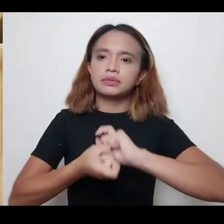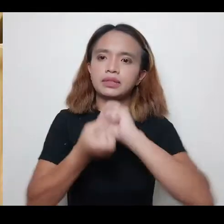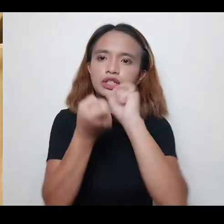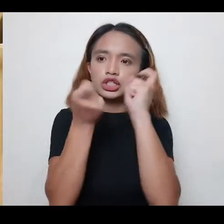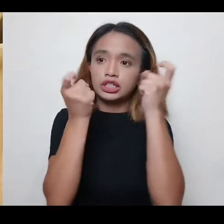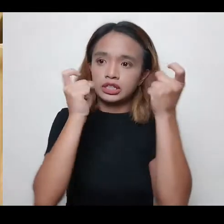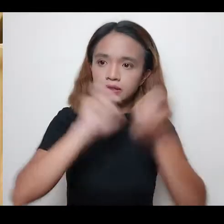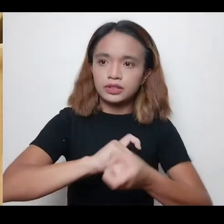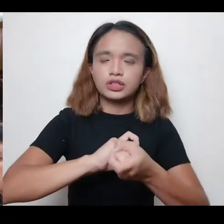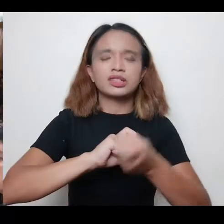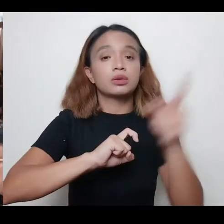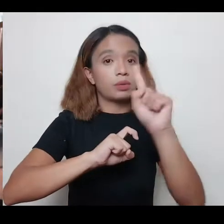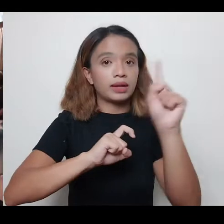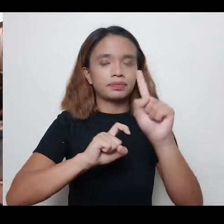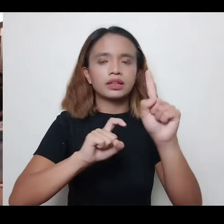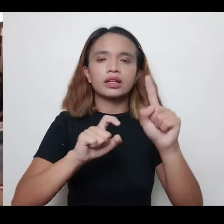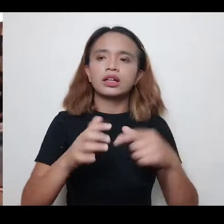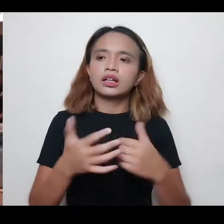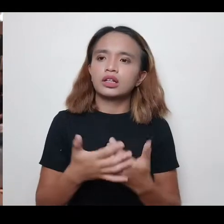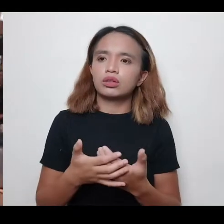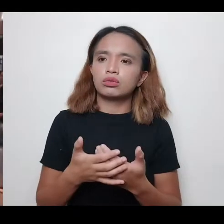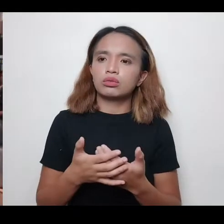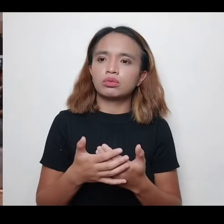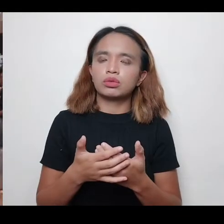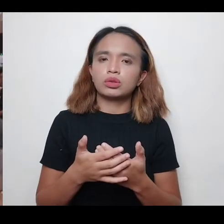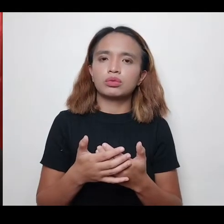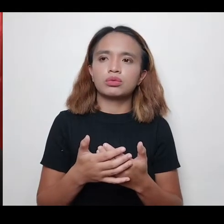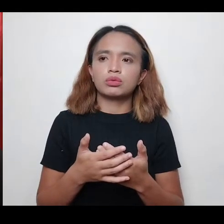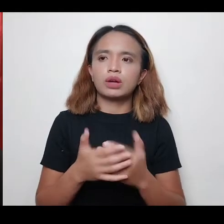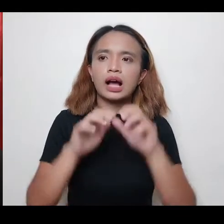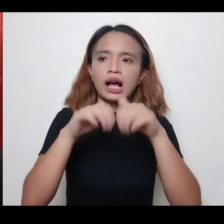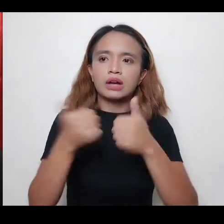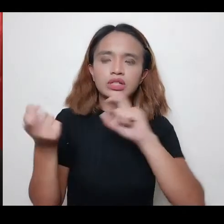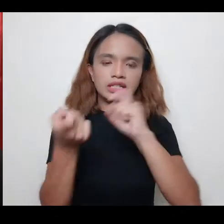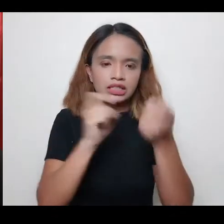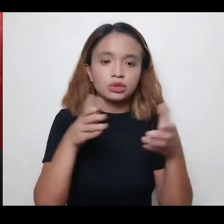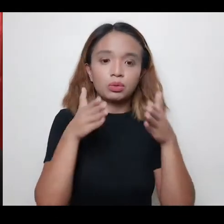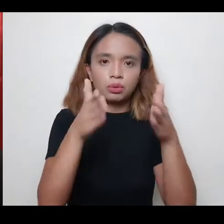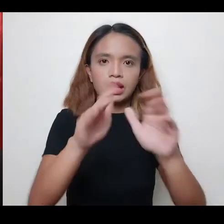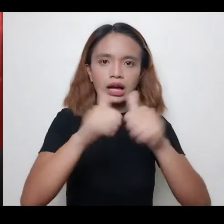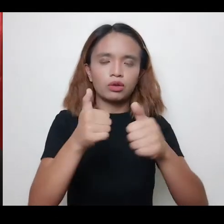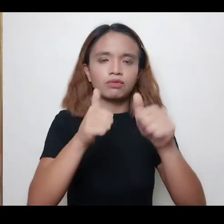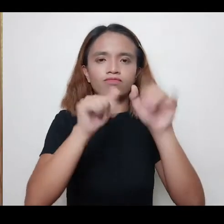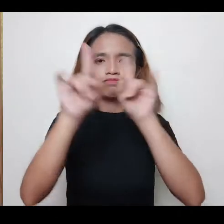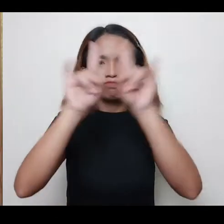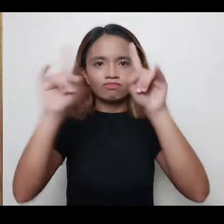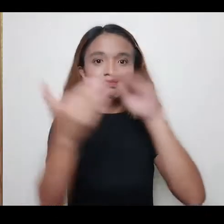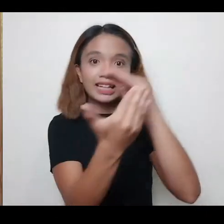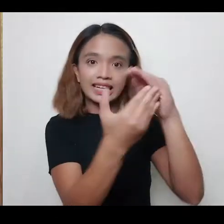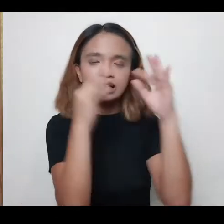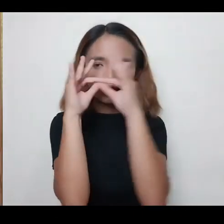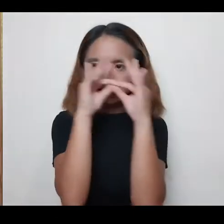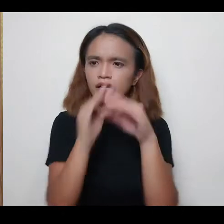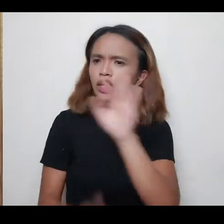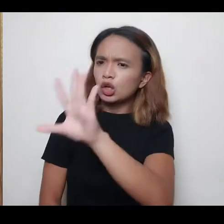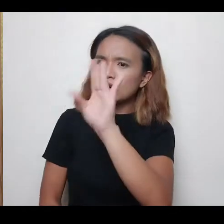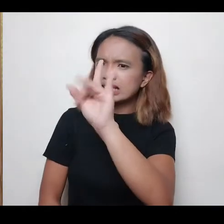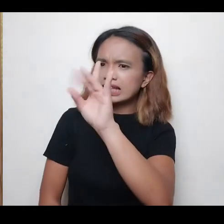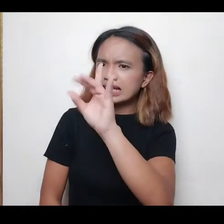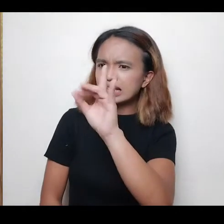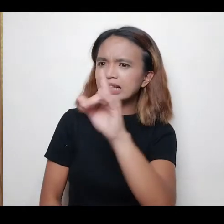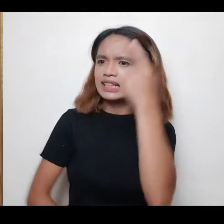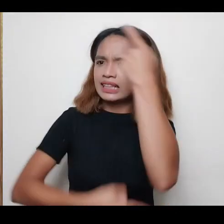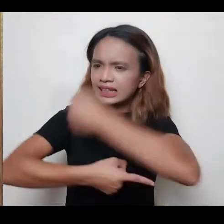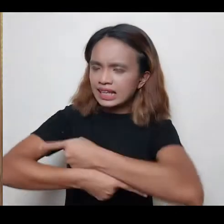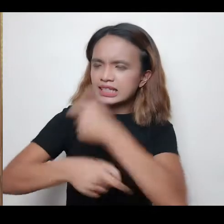ibahin yung takbo ng kampanya laban sa iligal ng droga. Nung sa 18 days nyo sa I